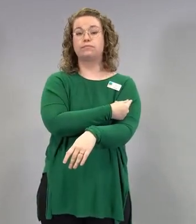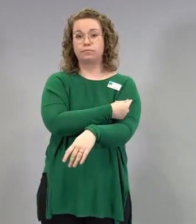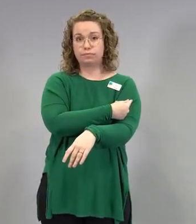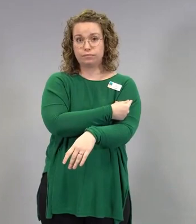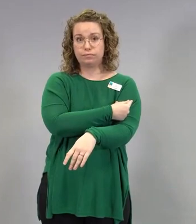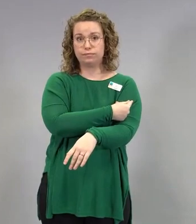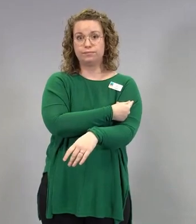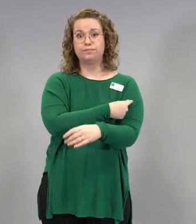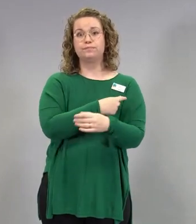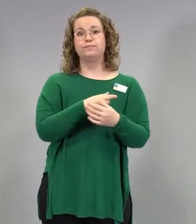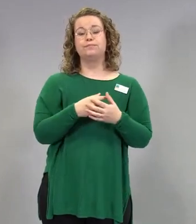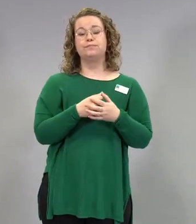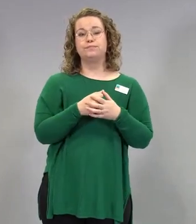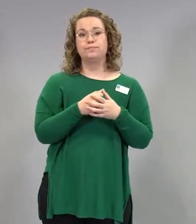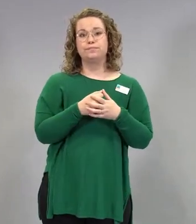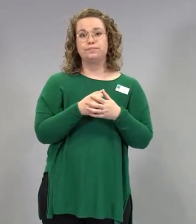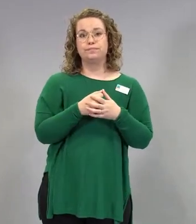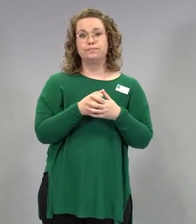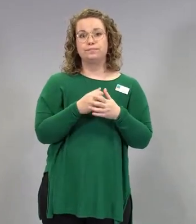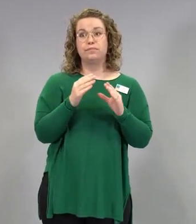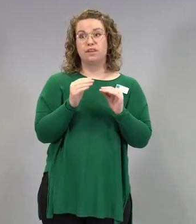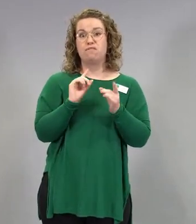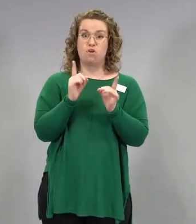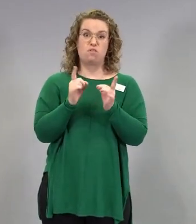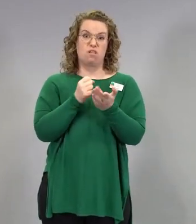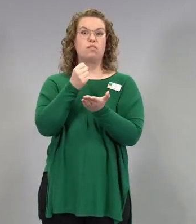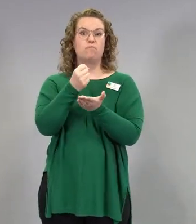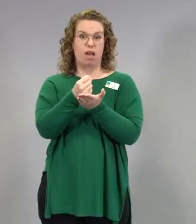päädytään yhdessä siihen, että rokotetaan.